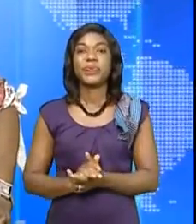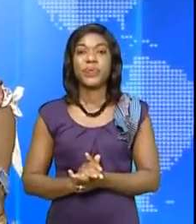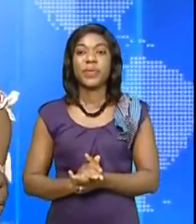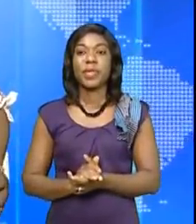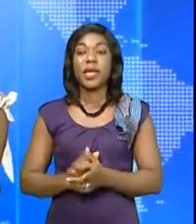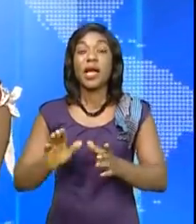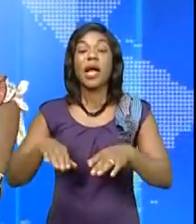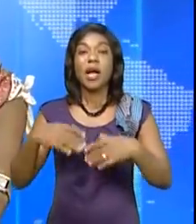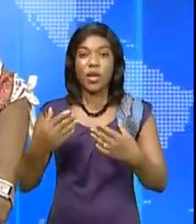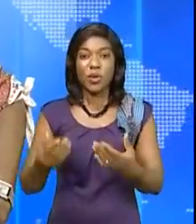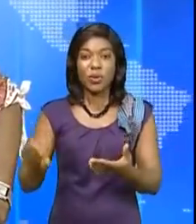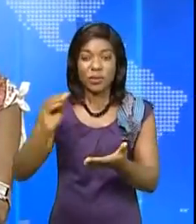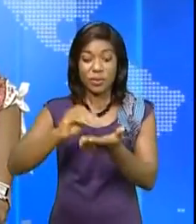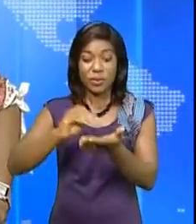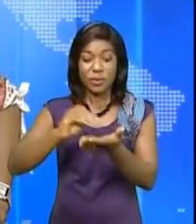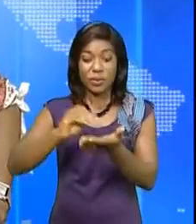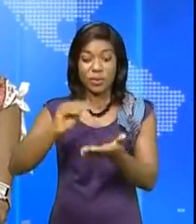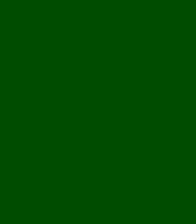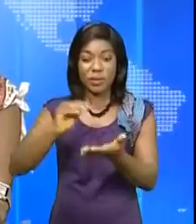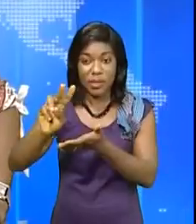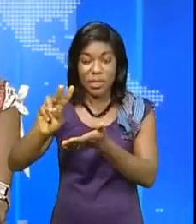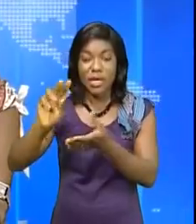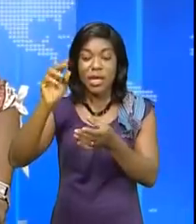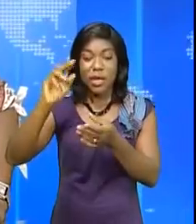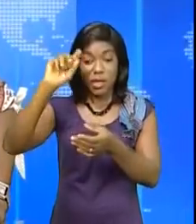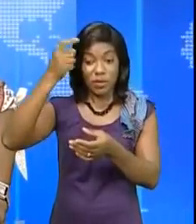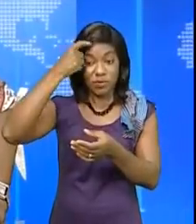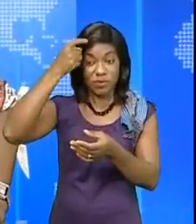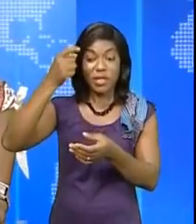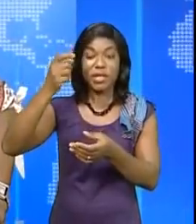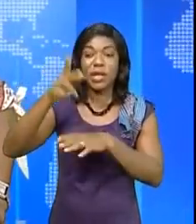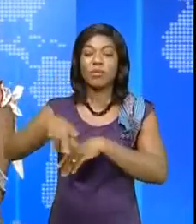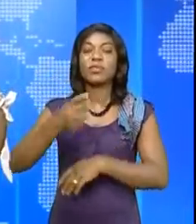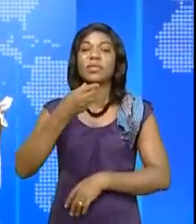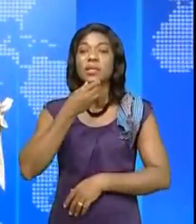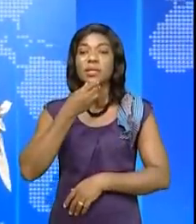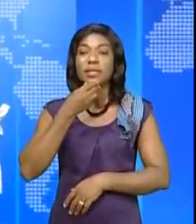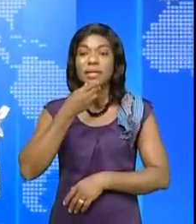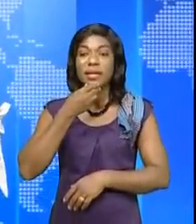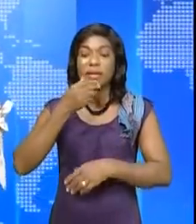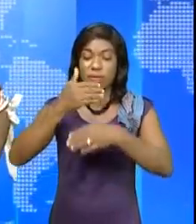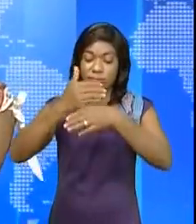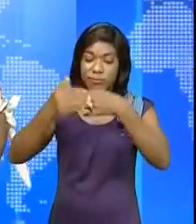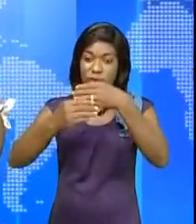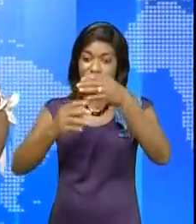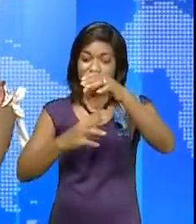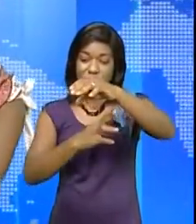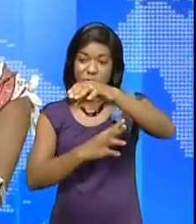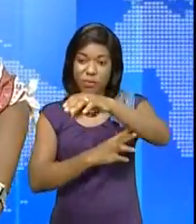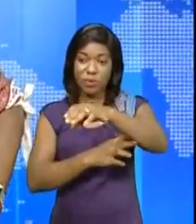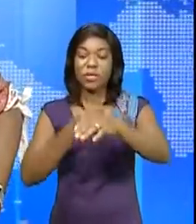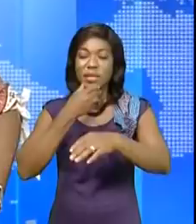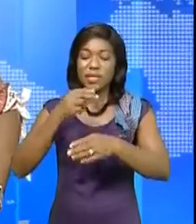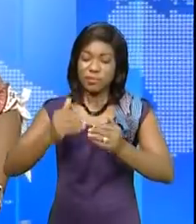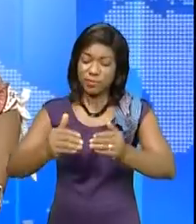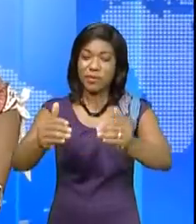Et lancé depuis deux semaines par le gouverneur de la province du Kassai, les travaux de réhabilitation du pont Kassai évoluent normalement, suivant à présent l